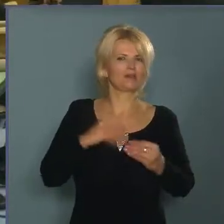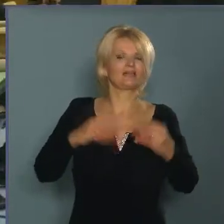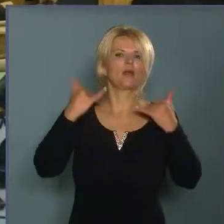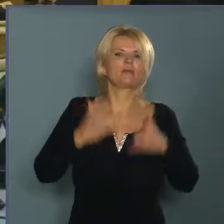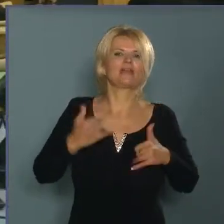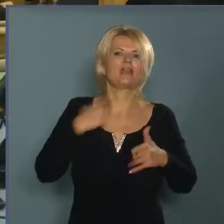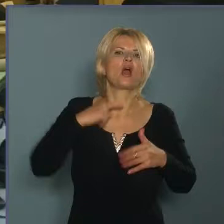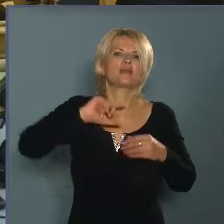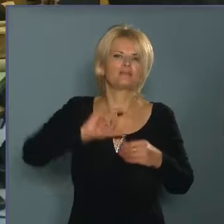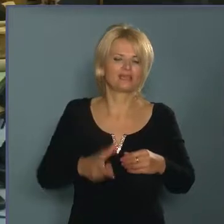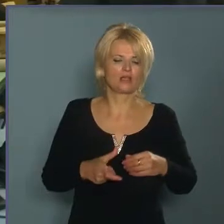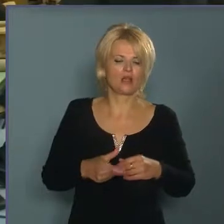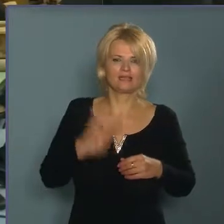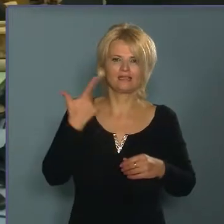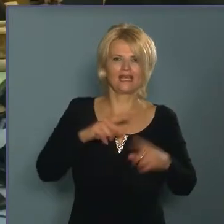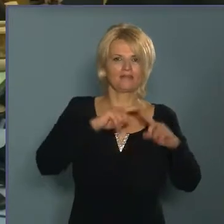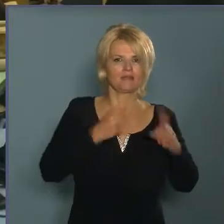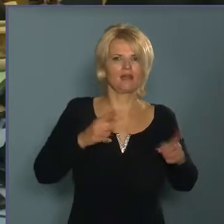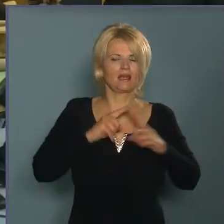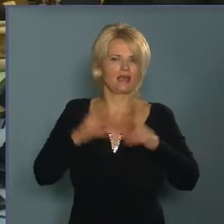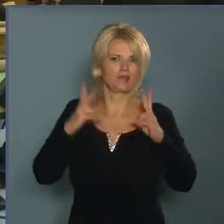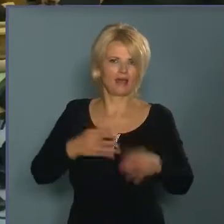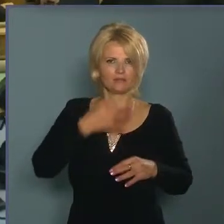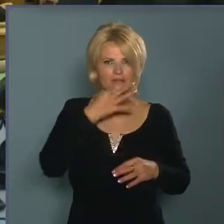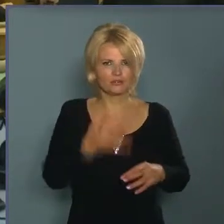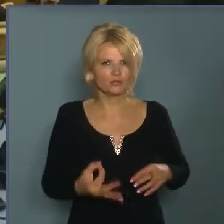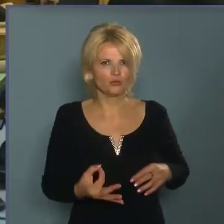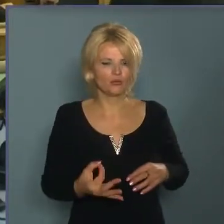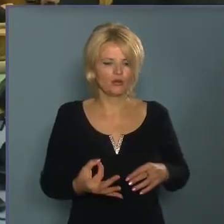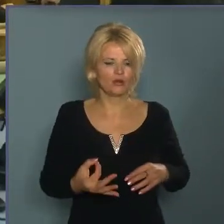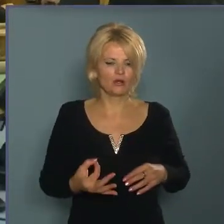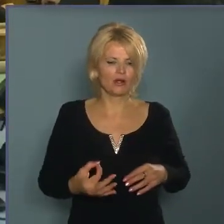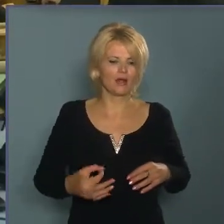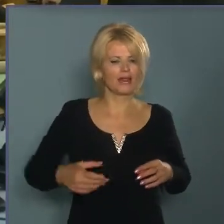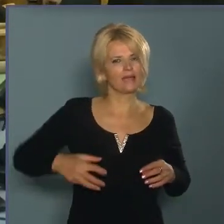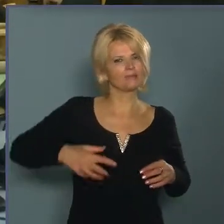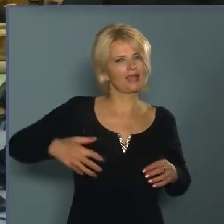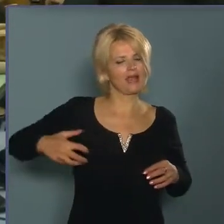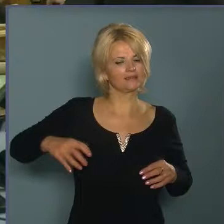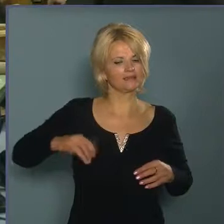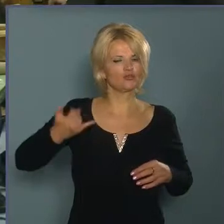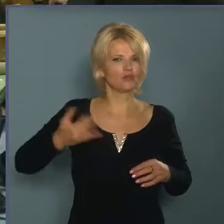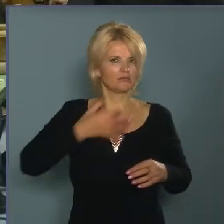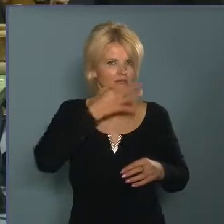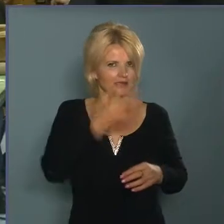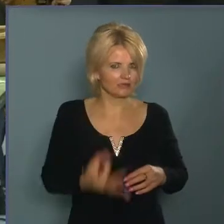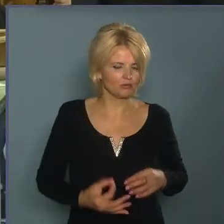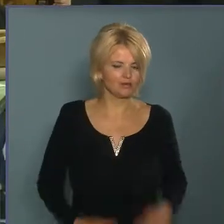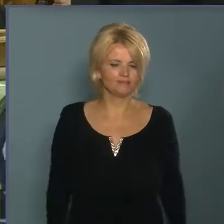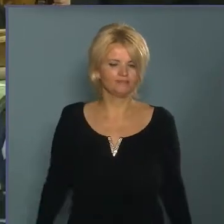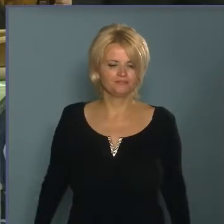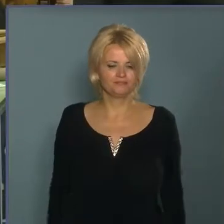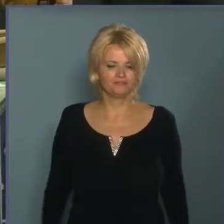hanem a mély hangokra, amit kétféleképpen lehet megszólaltatni. Meg lehet tengetni a hangszer, és akkor megszólal.